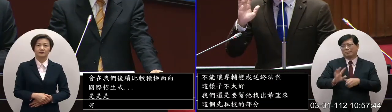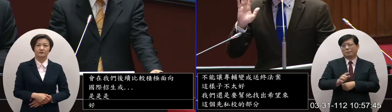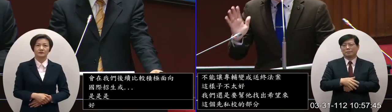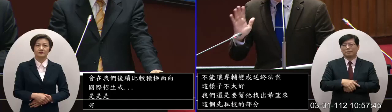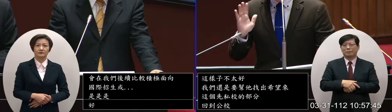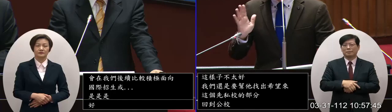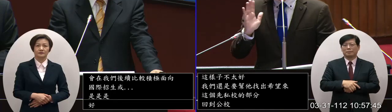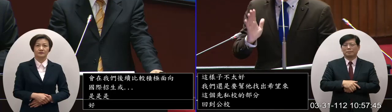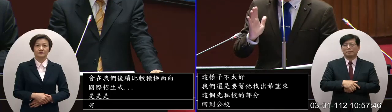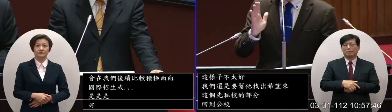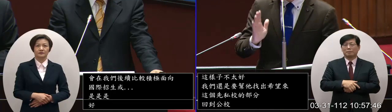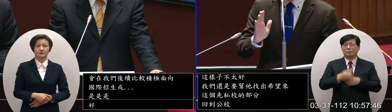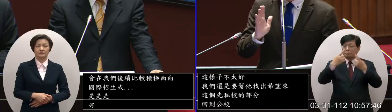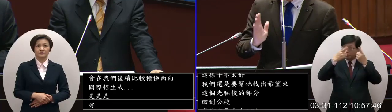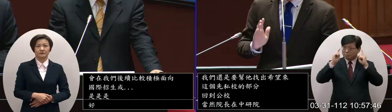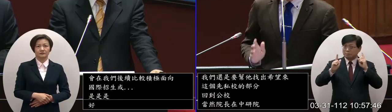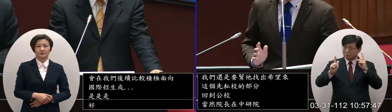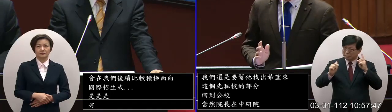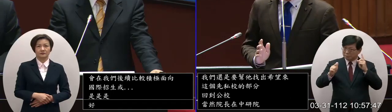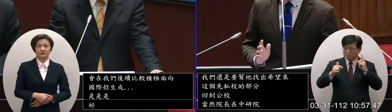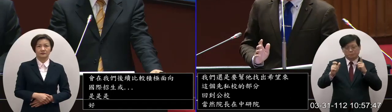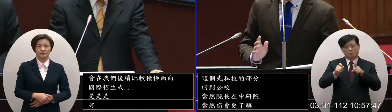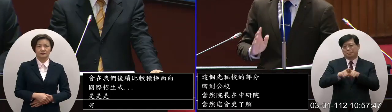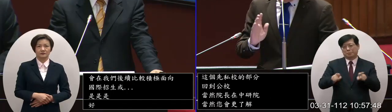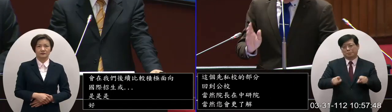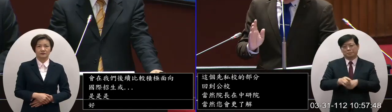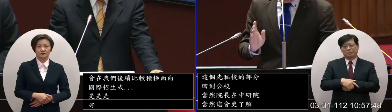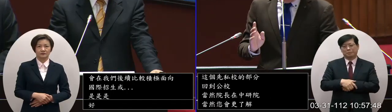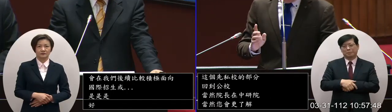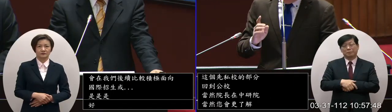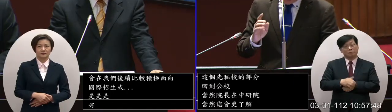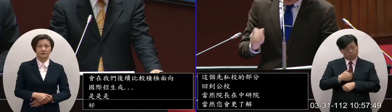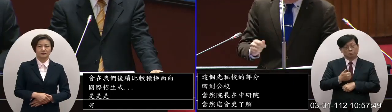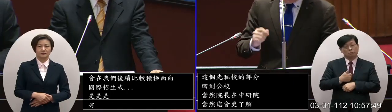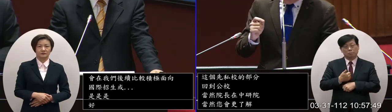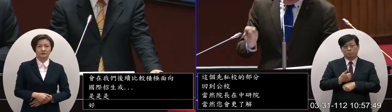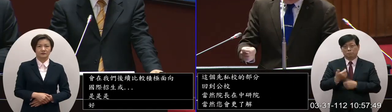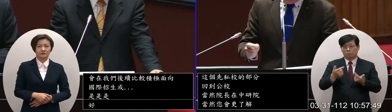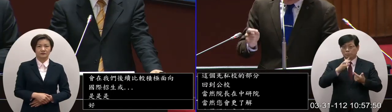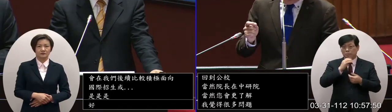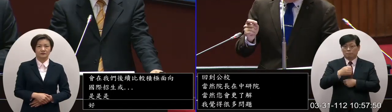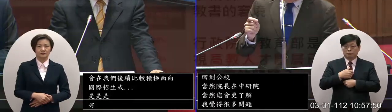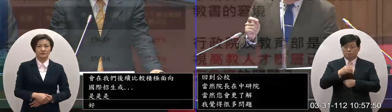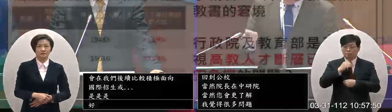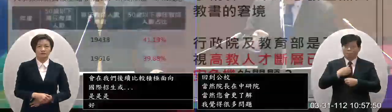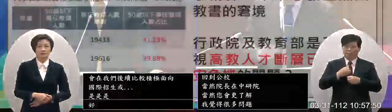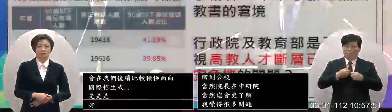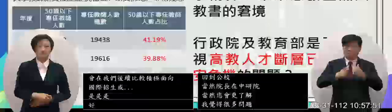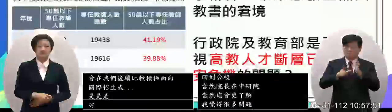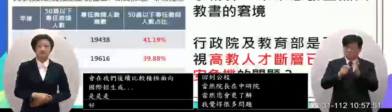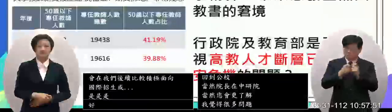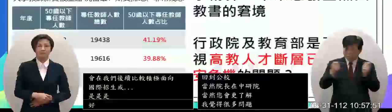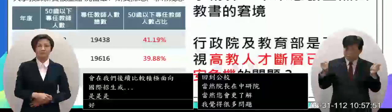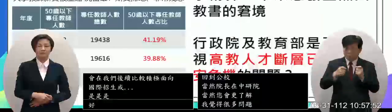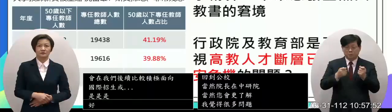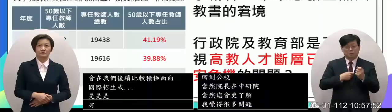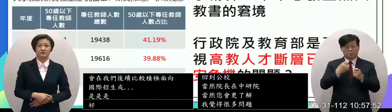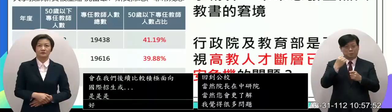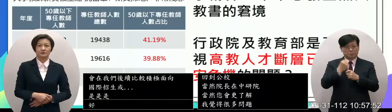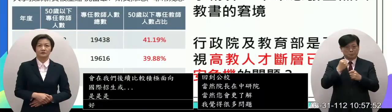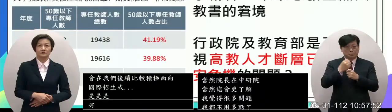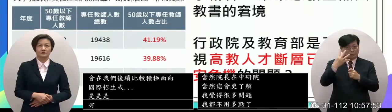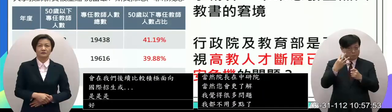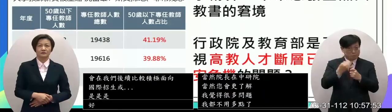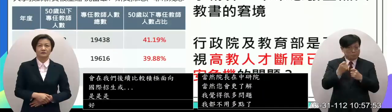對大學老師是不公平的這是說實話求學長入行晚年資短那